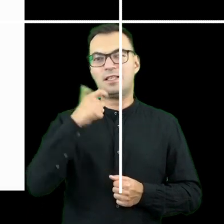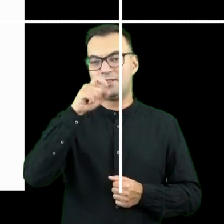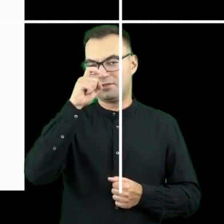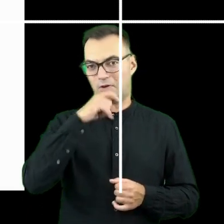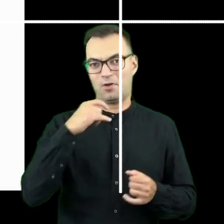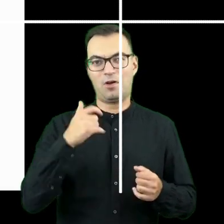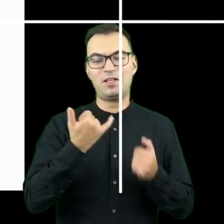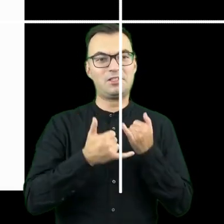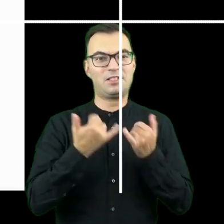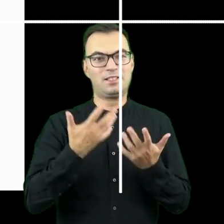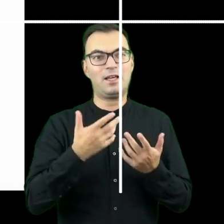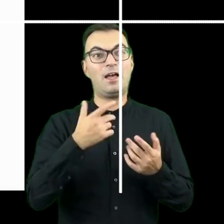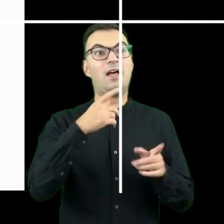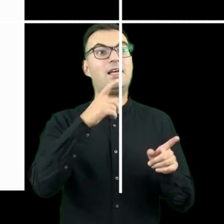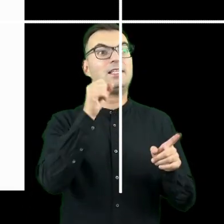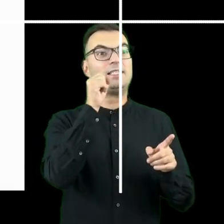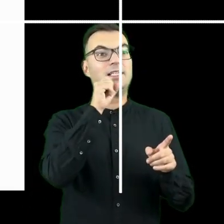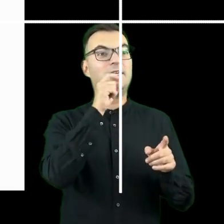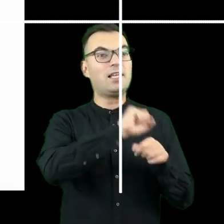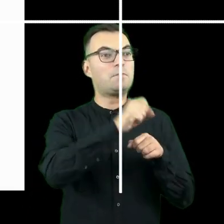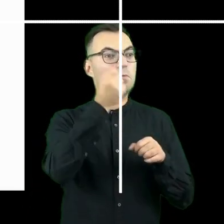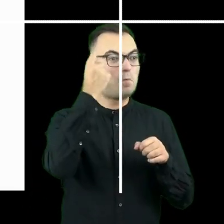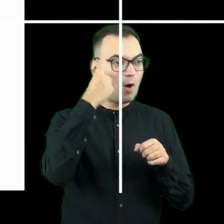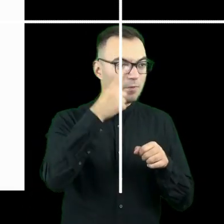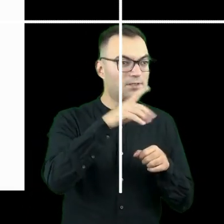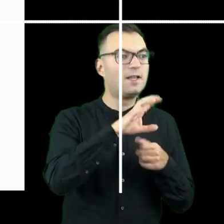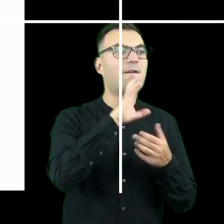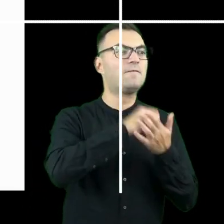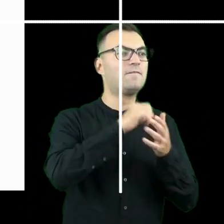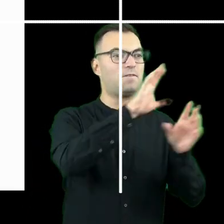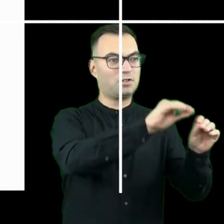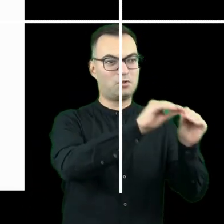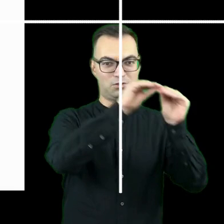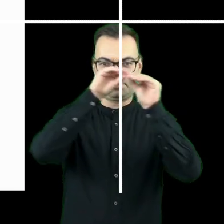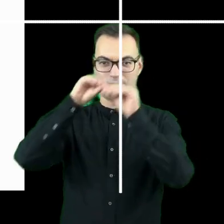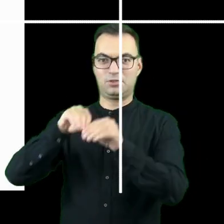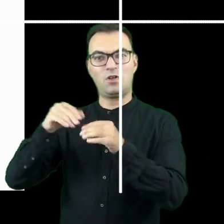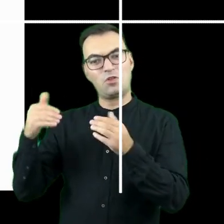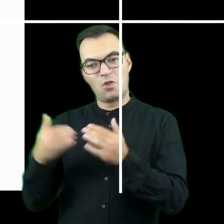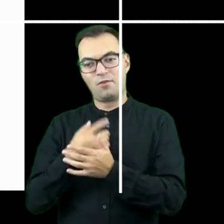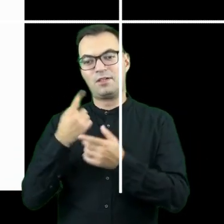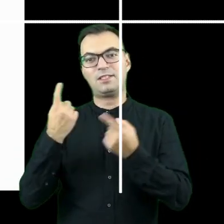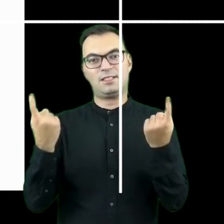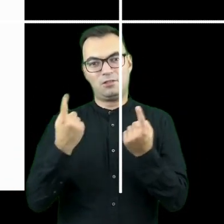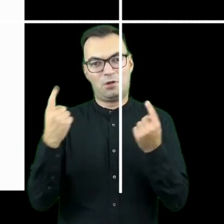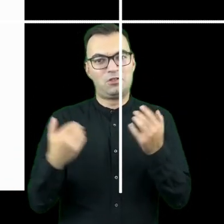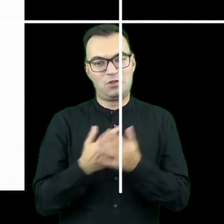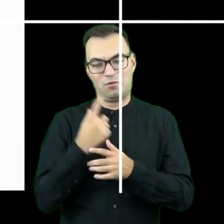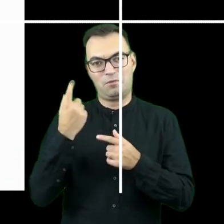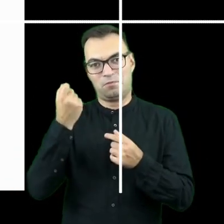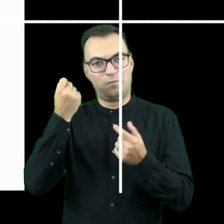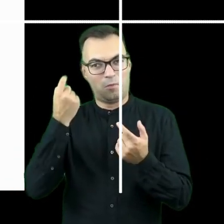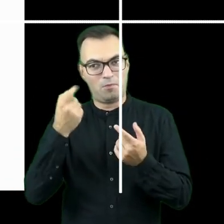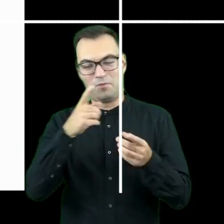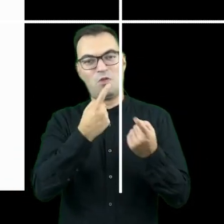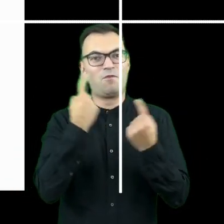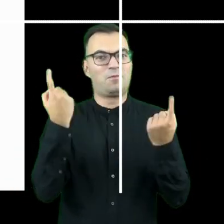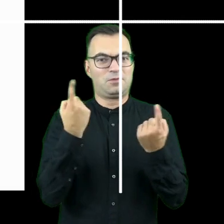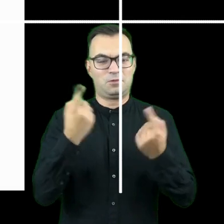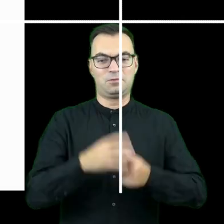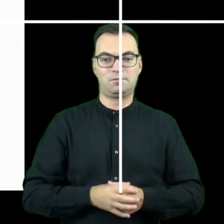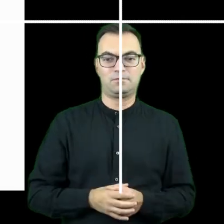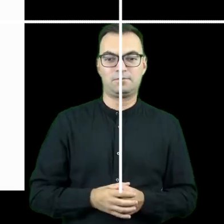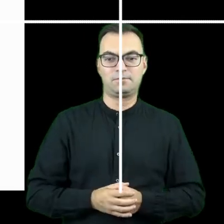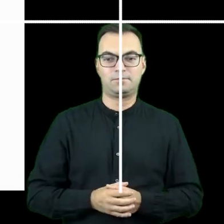zaaplikować działające rozwiązanie w nowym zastosowaniu. To jest w pełni nowe rozwiązanie, które bardzo często, bardzo często ten model jest wykorzystywany w